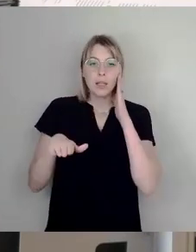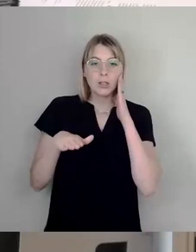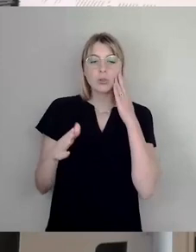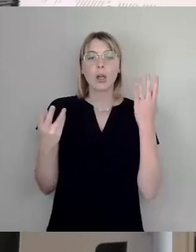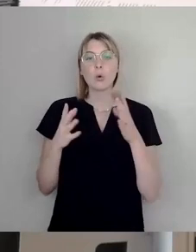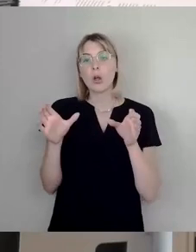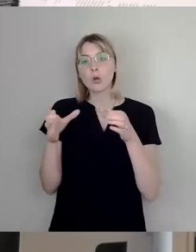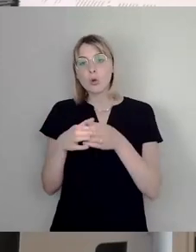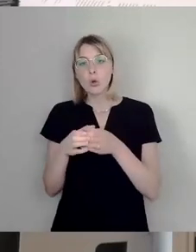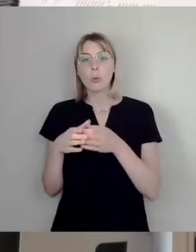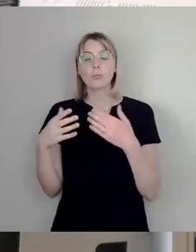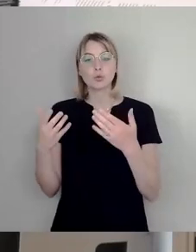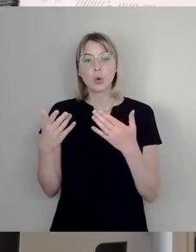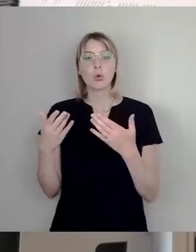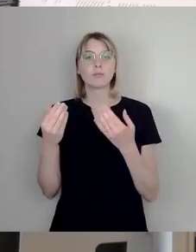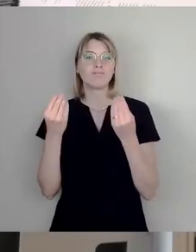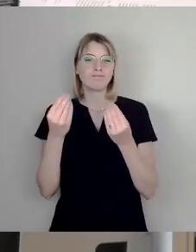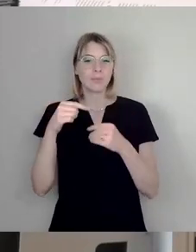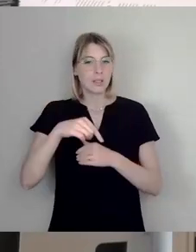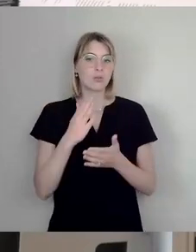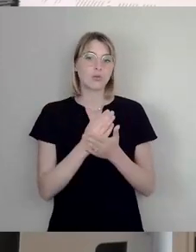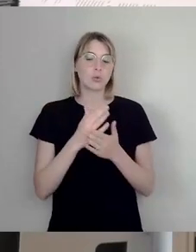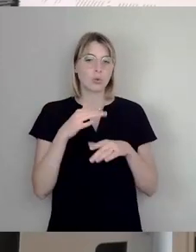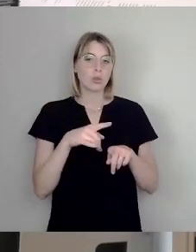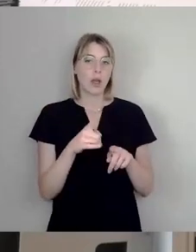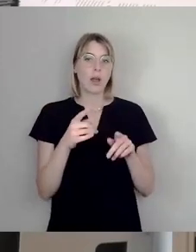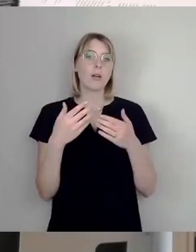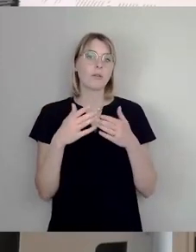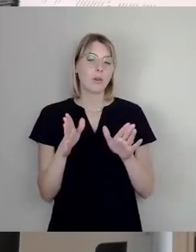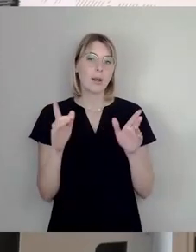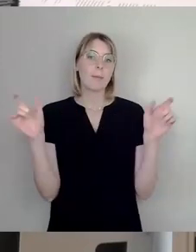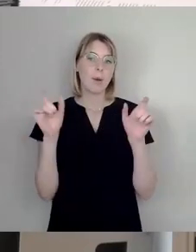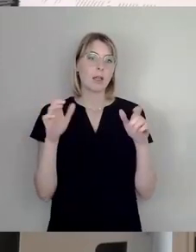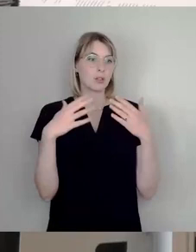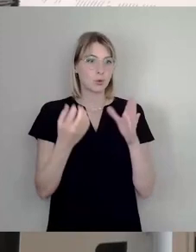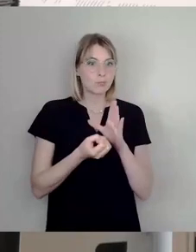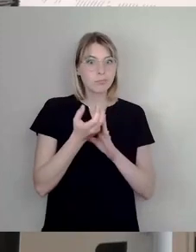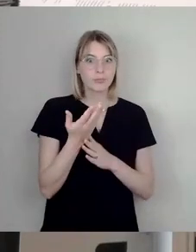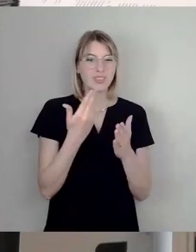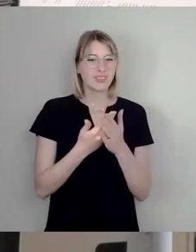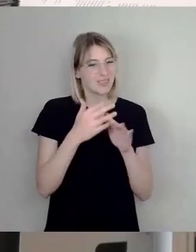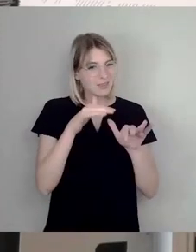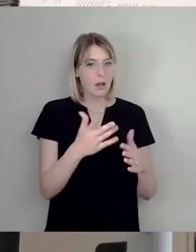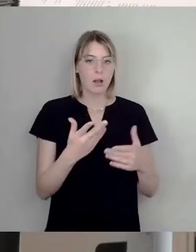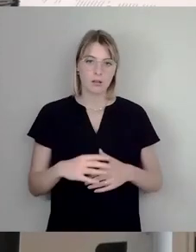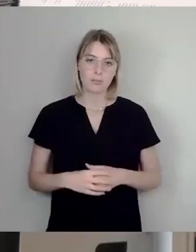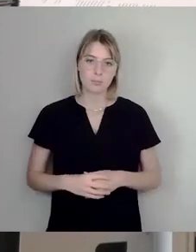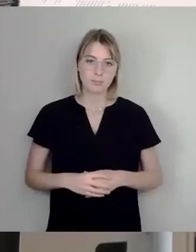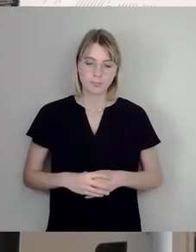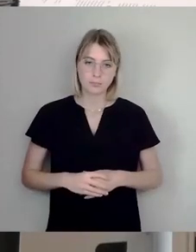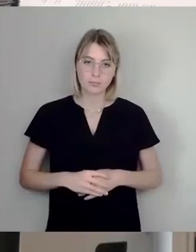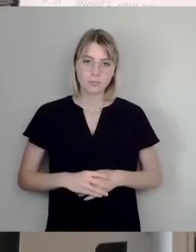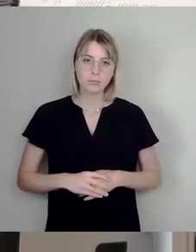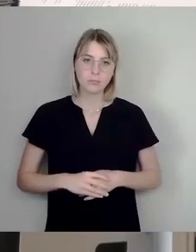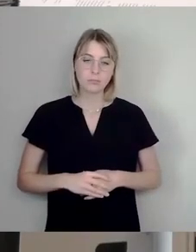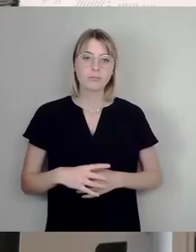Technoszene, die hier bereits ansässigen Free-Partys und Kultur entsprungen. Ich bin sicher, dass ich Ihnen nichts über